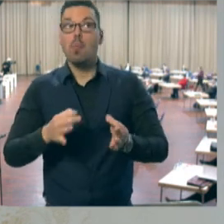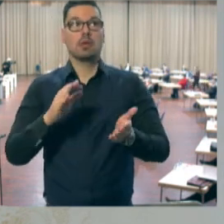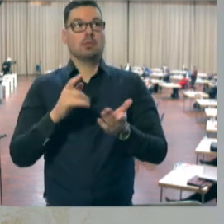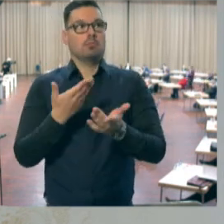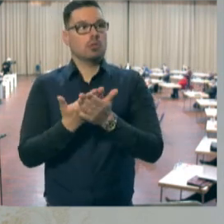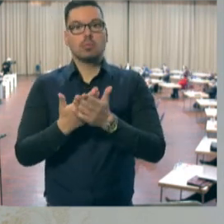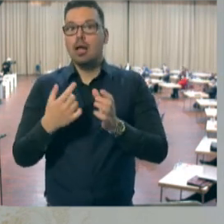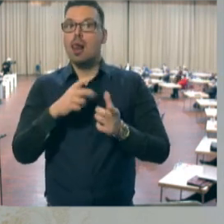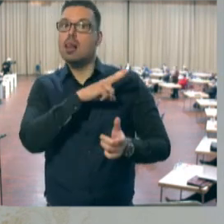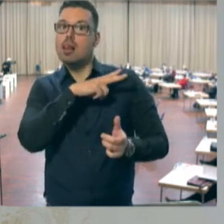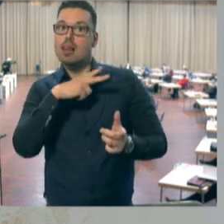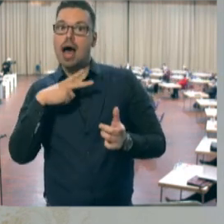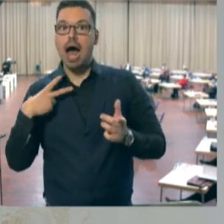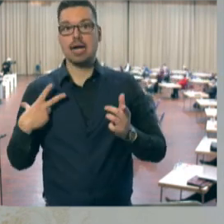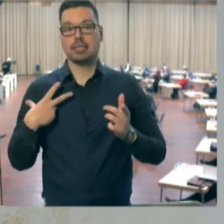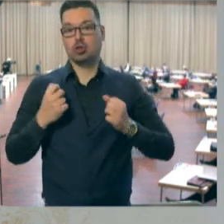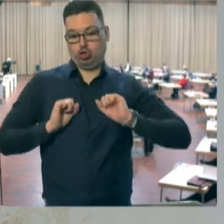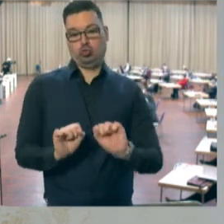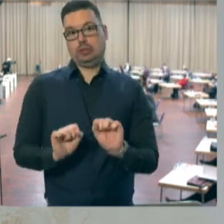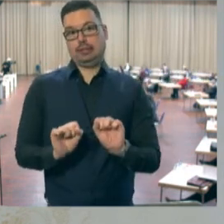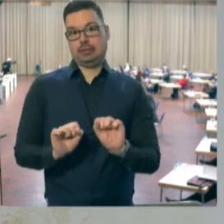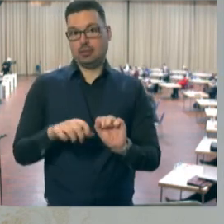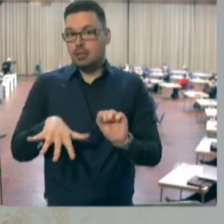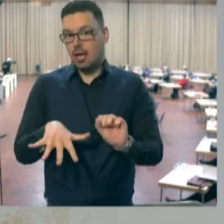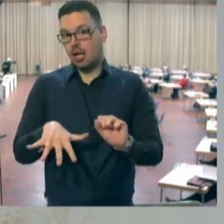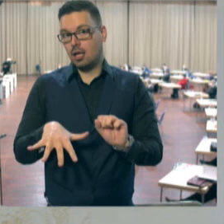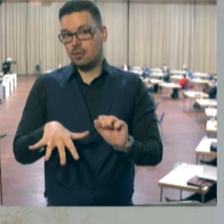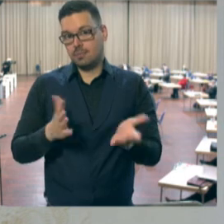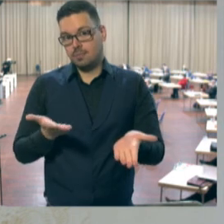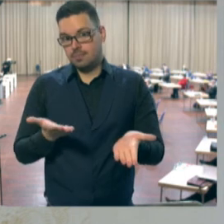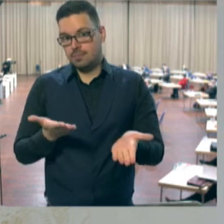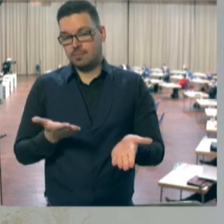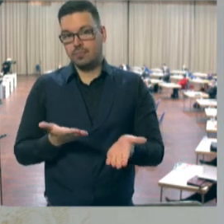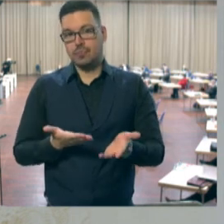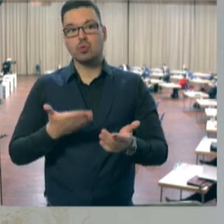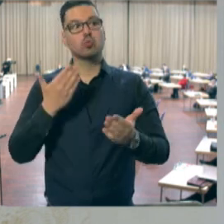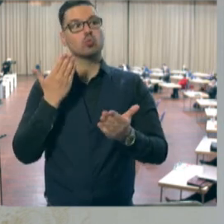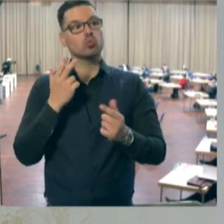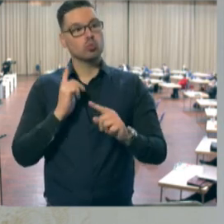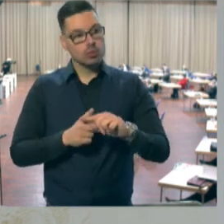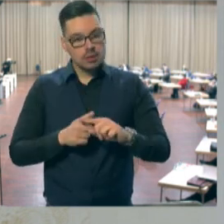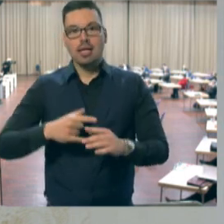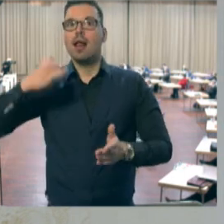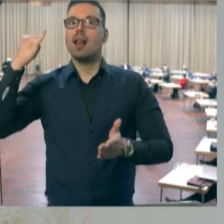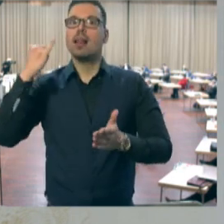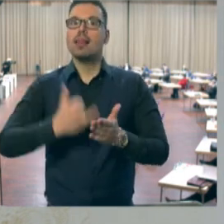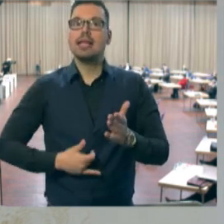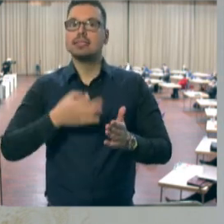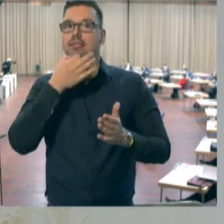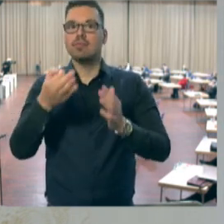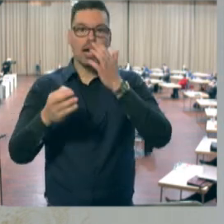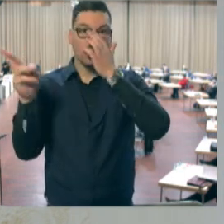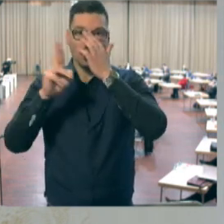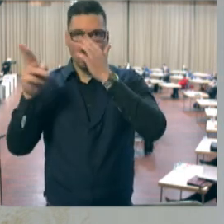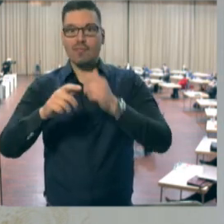also längere Zeit auch vorhalten und den Schutz gewähren. Und dann kommt die letzte Frage noch, wer haftet? Wir haben